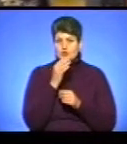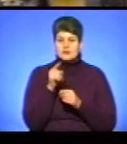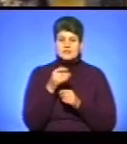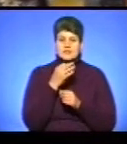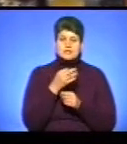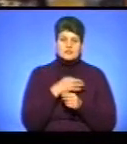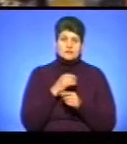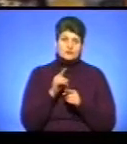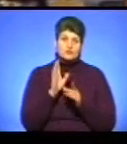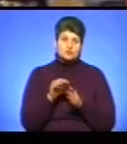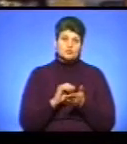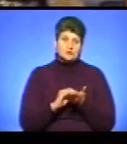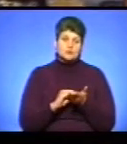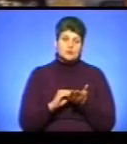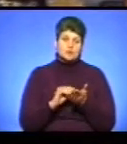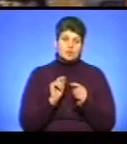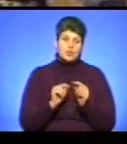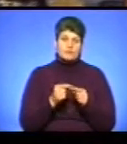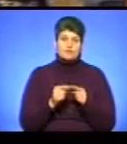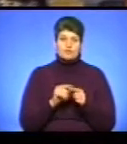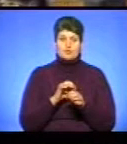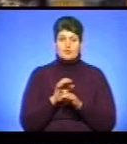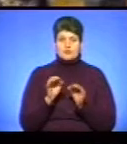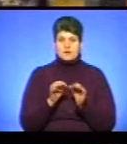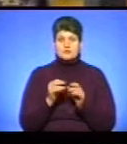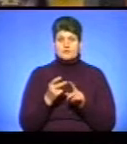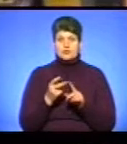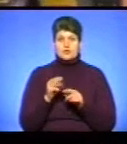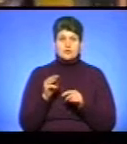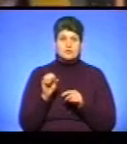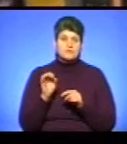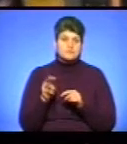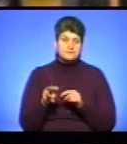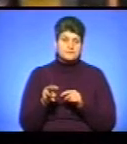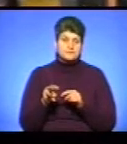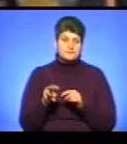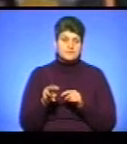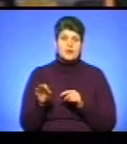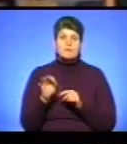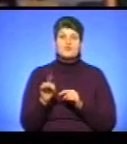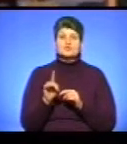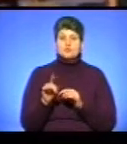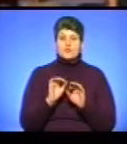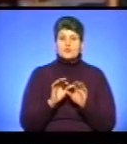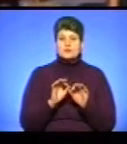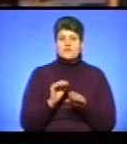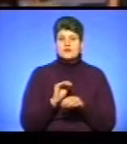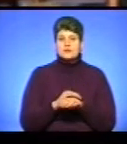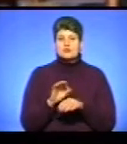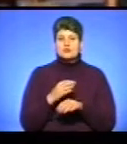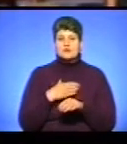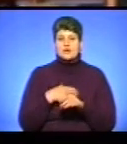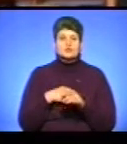він сказав, що воно буде опубліковано в цьому проєкті, в другому томі. Про що розповідь? Фактично про нашу